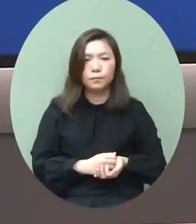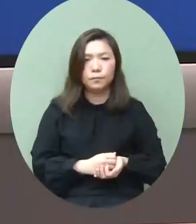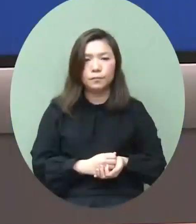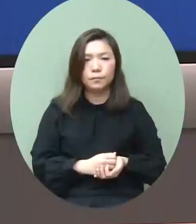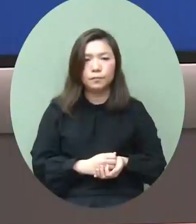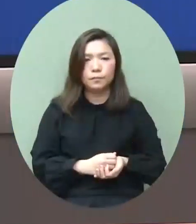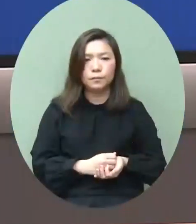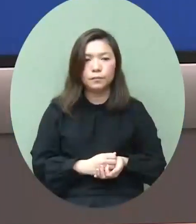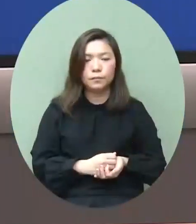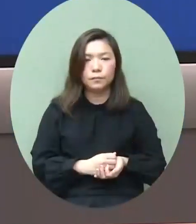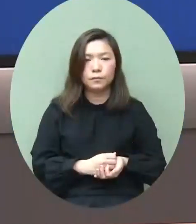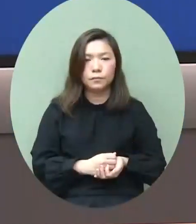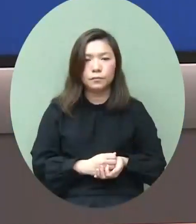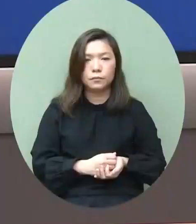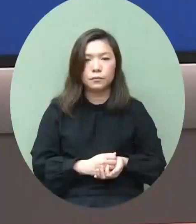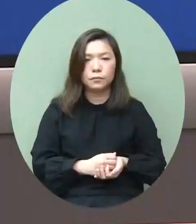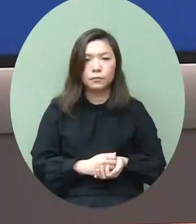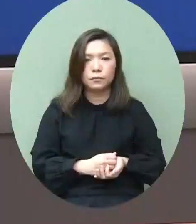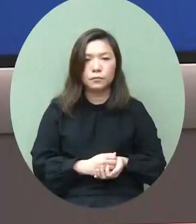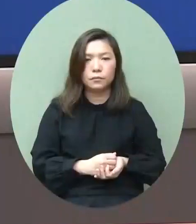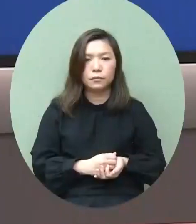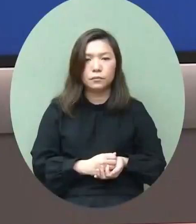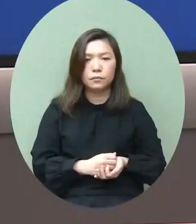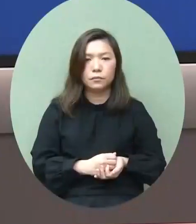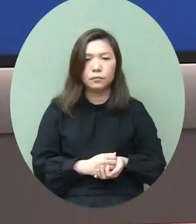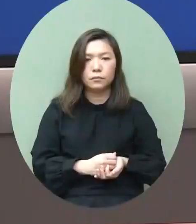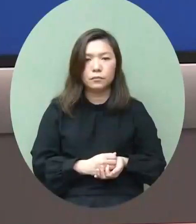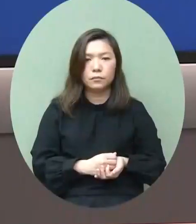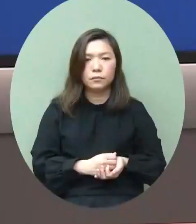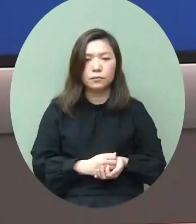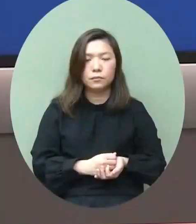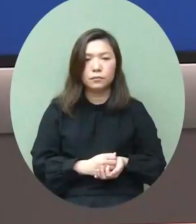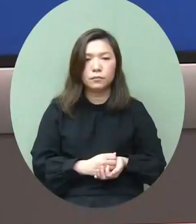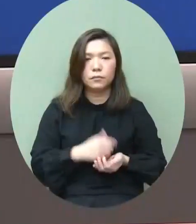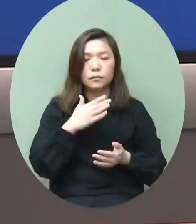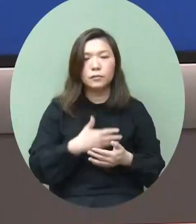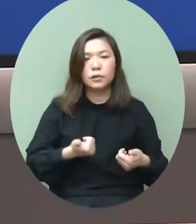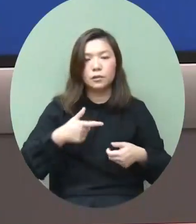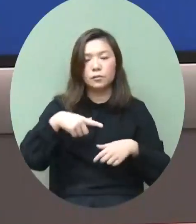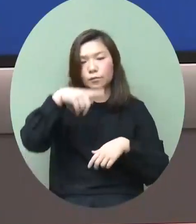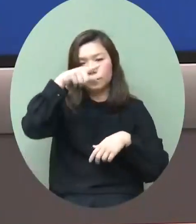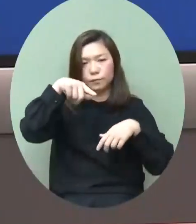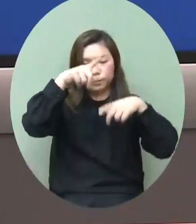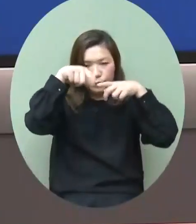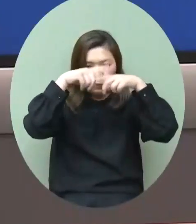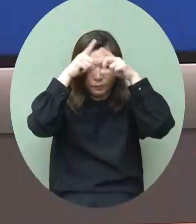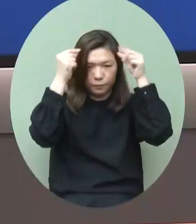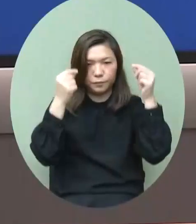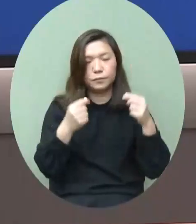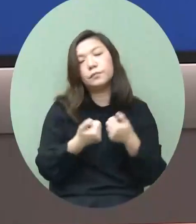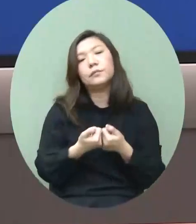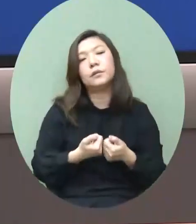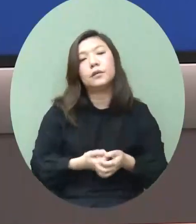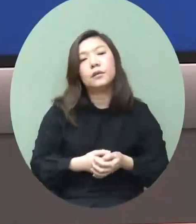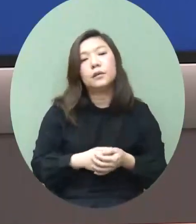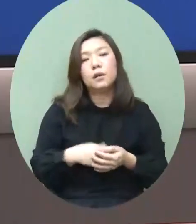排最邊的那位男記者楊秀這位麻煩你你好林太想請問一下剛剛提到昨